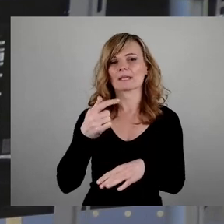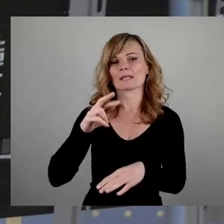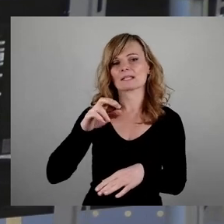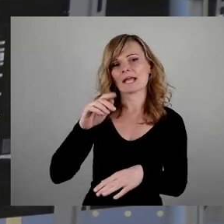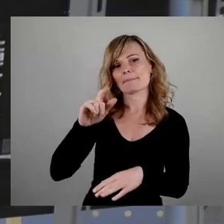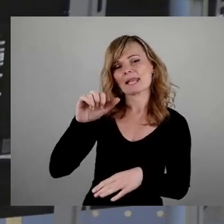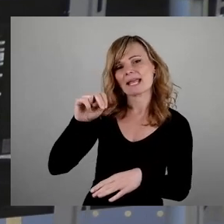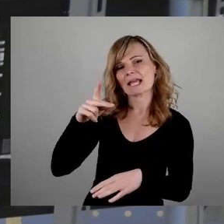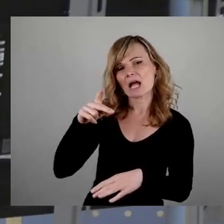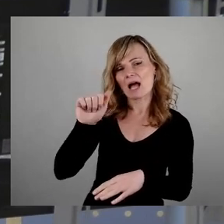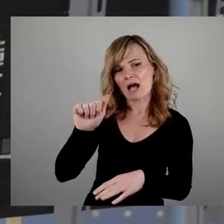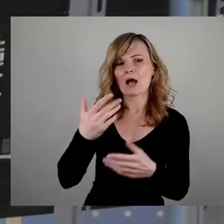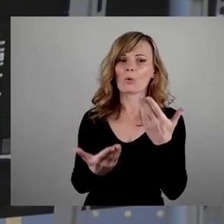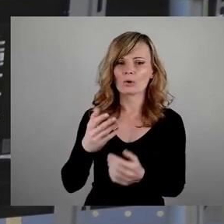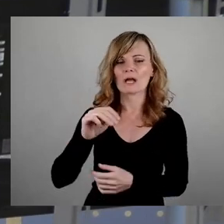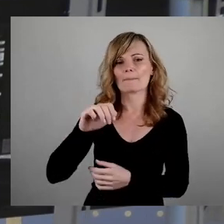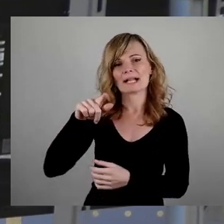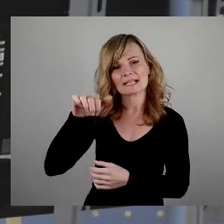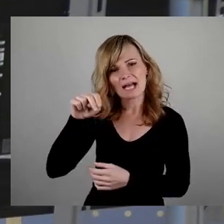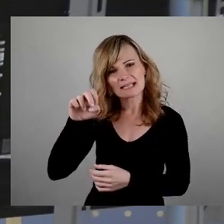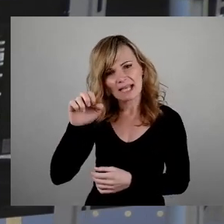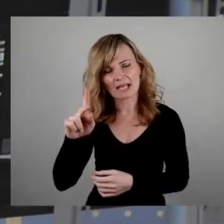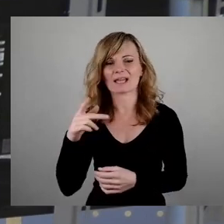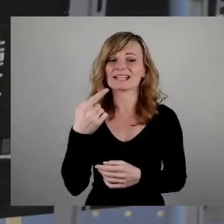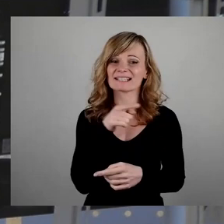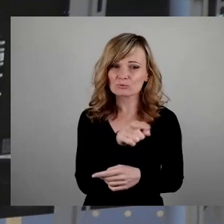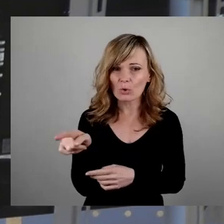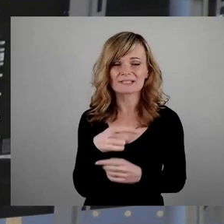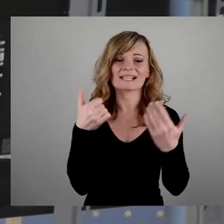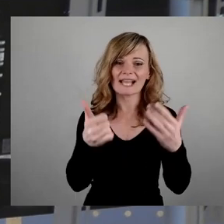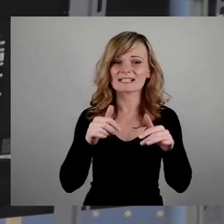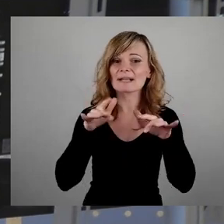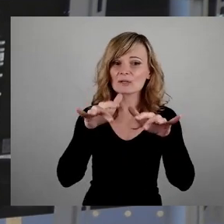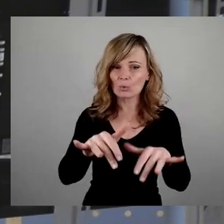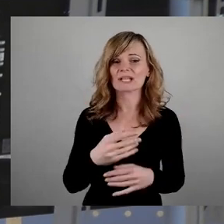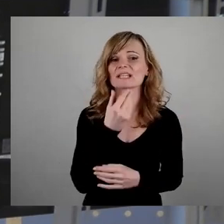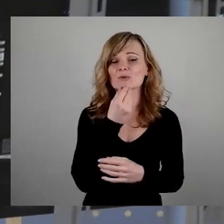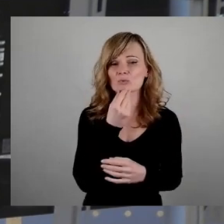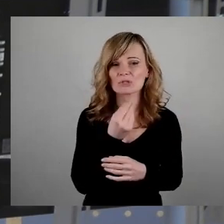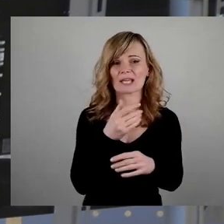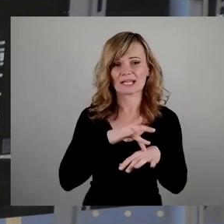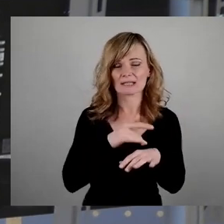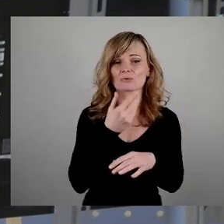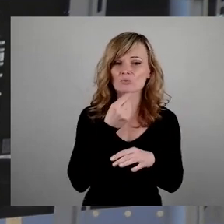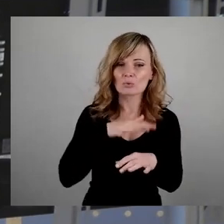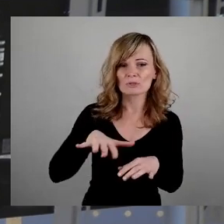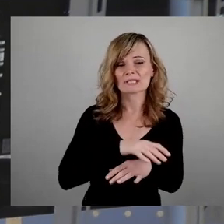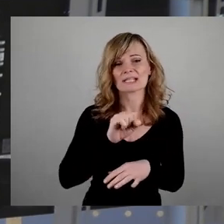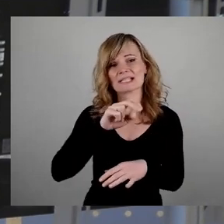Maidanek führten, wo sechs Millionen Jüdinnen und Juden, wo Sinti und Roma,